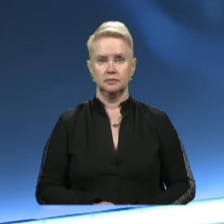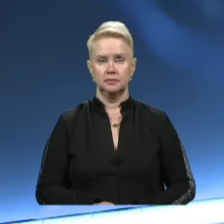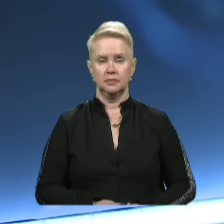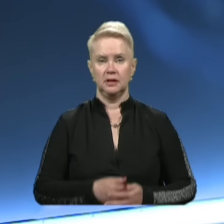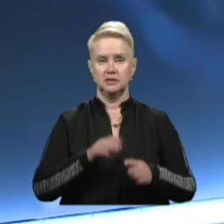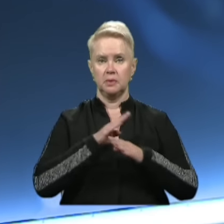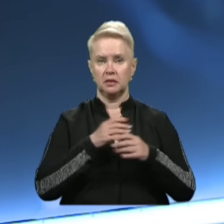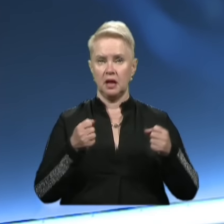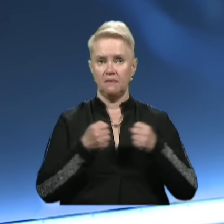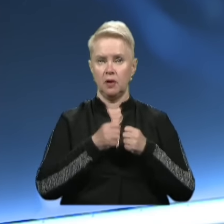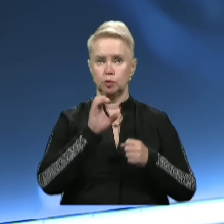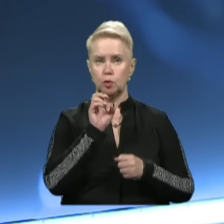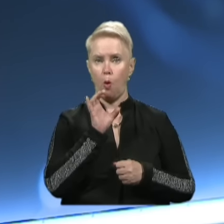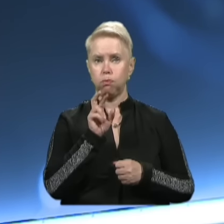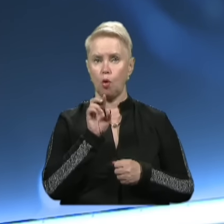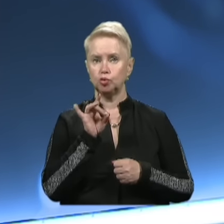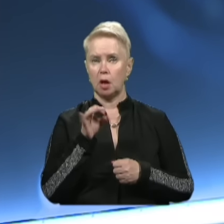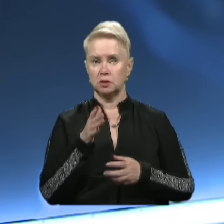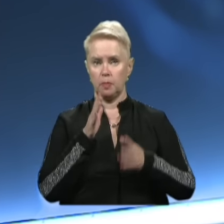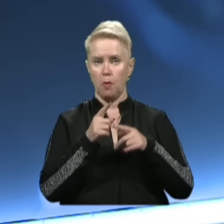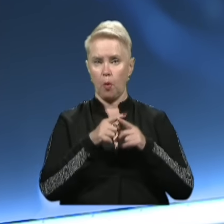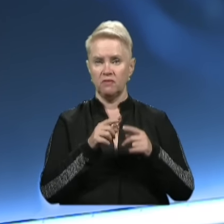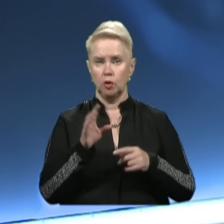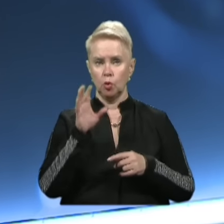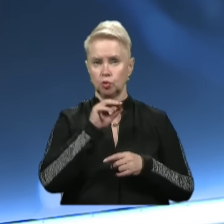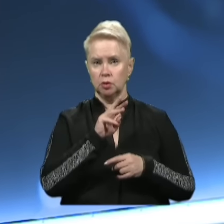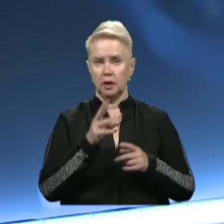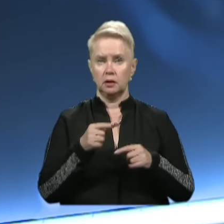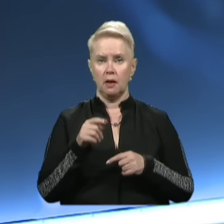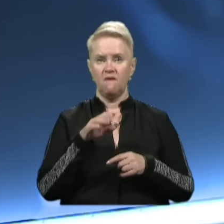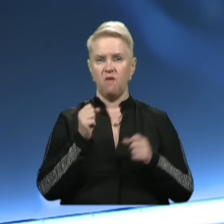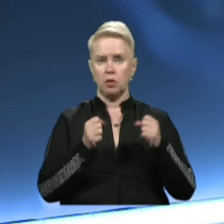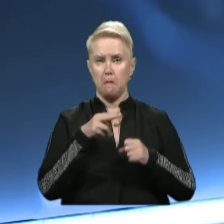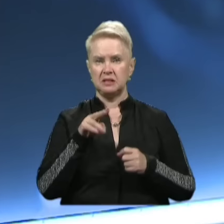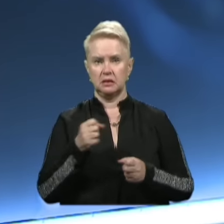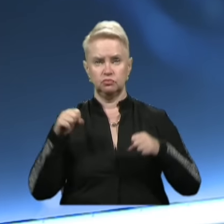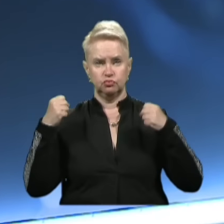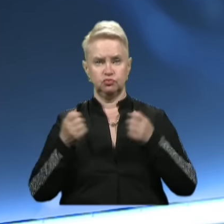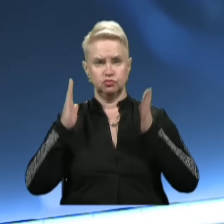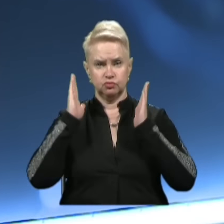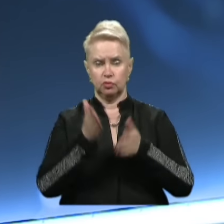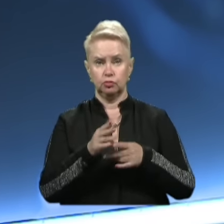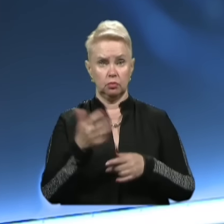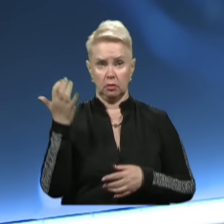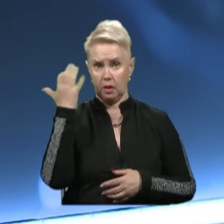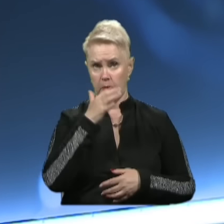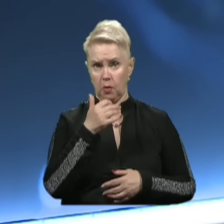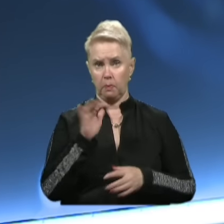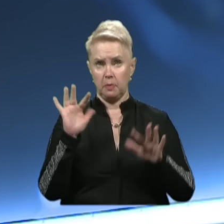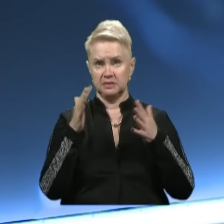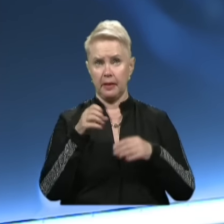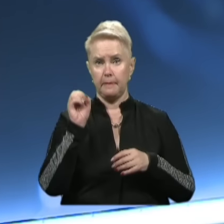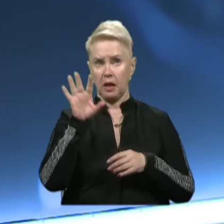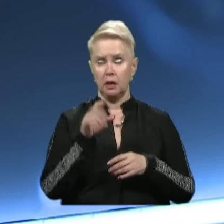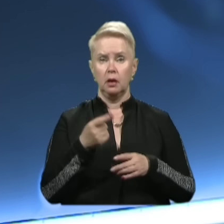Смертельна аварія на Слобожанському проспекті. Опів на третю ночі водій на Мерседесі так мчав трасою, що не помітив проблизкових